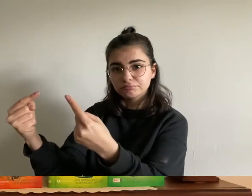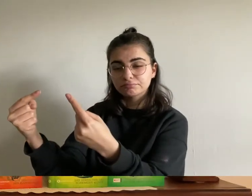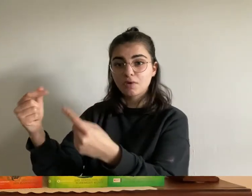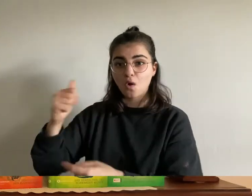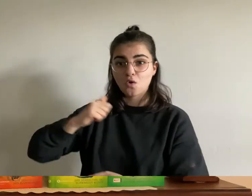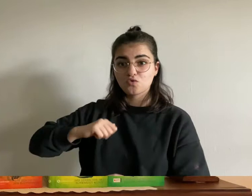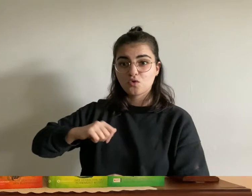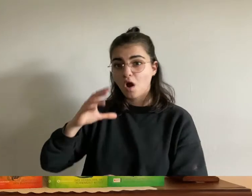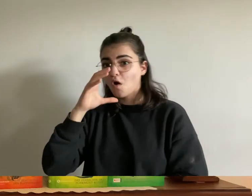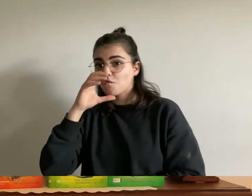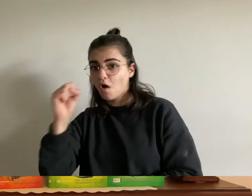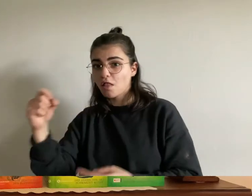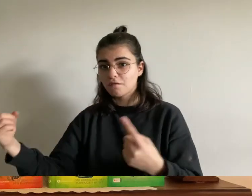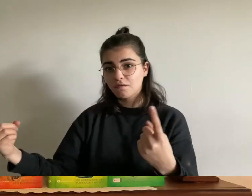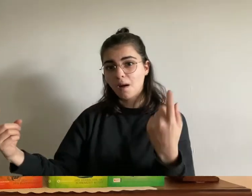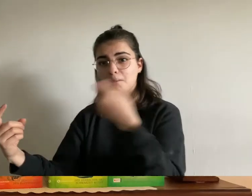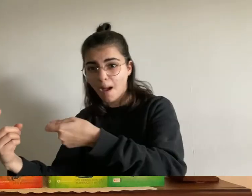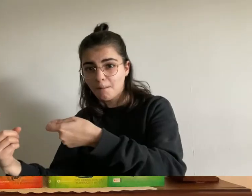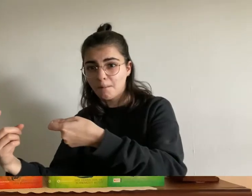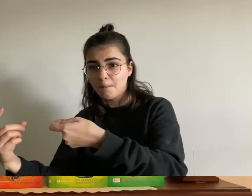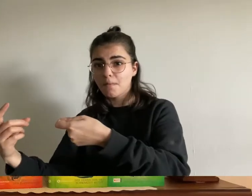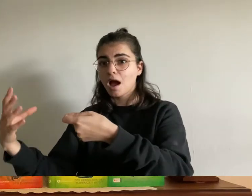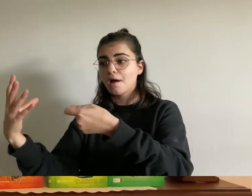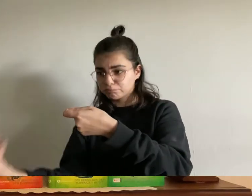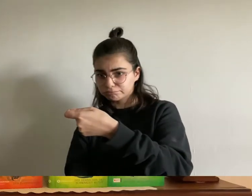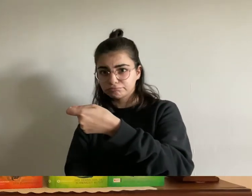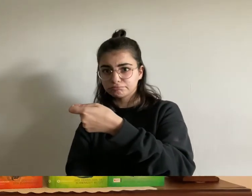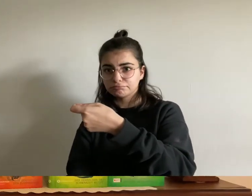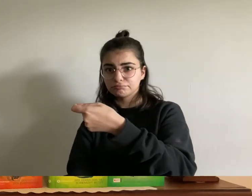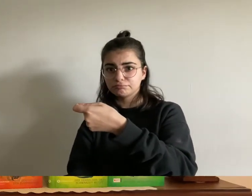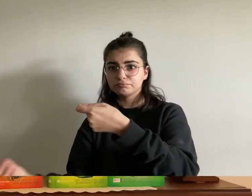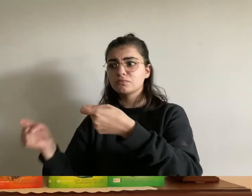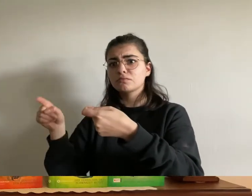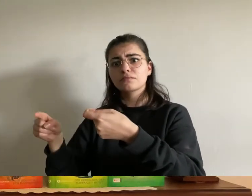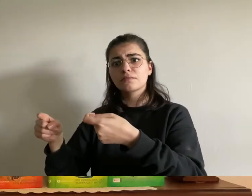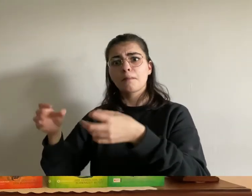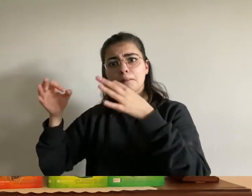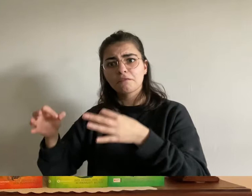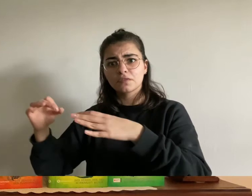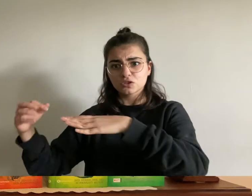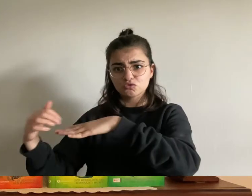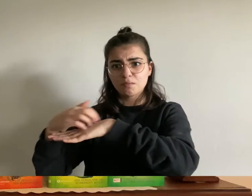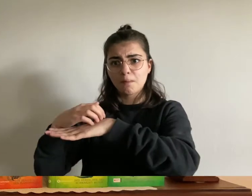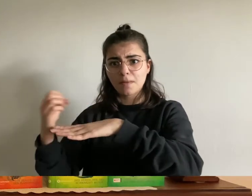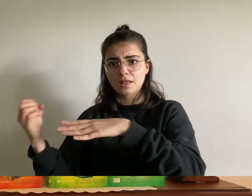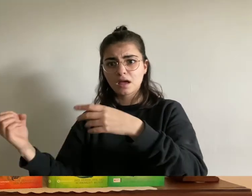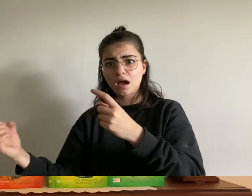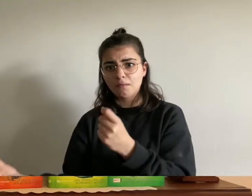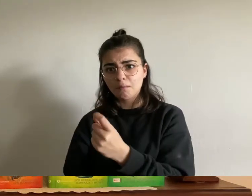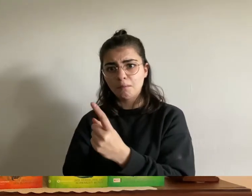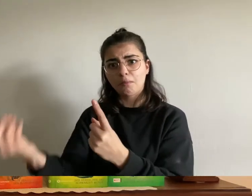menge denn der an der stelle wo der wolf verschwunden war tauchte eine große spinnenfigur auf und der kampf ging weiter